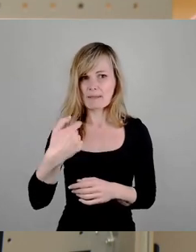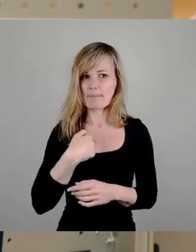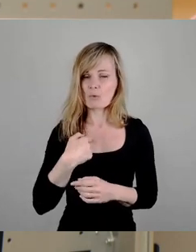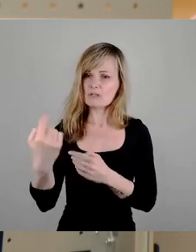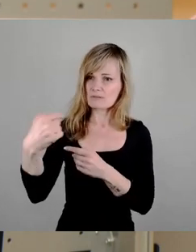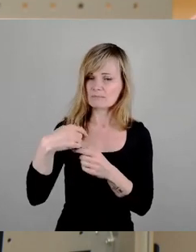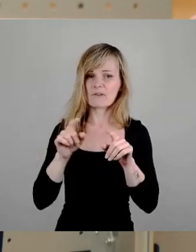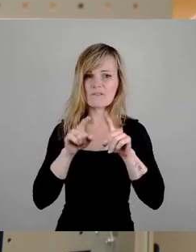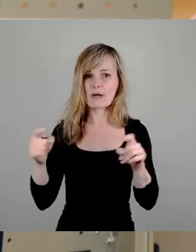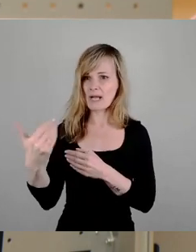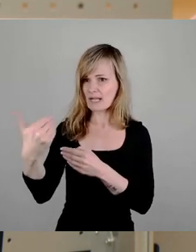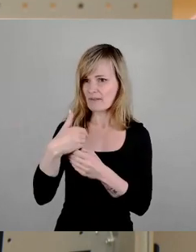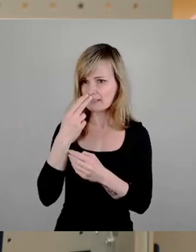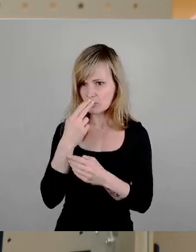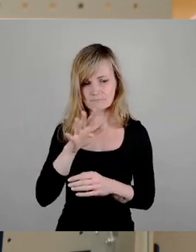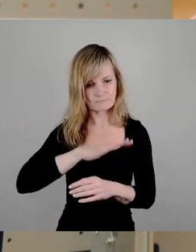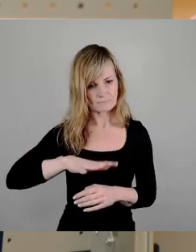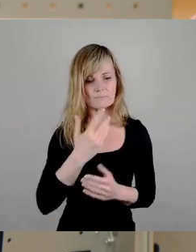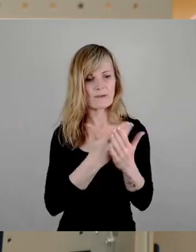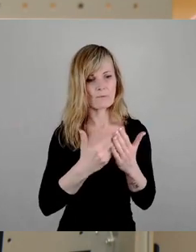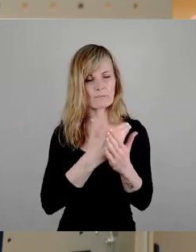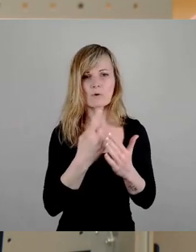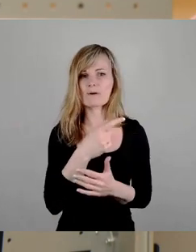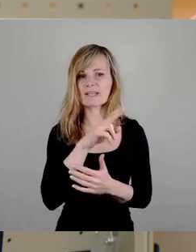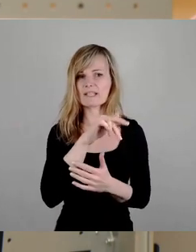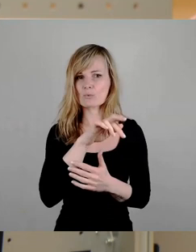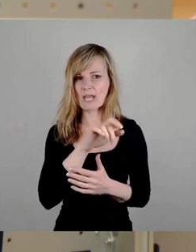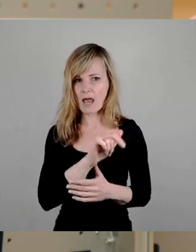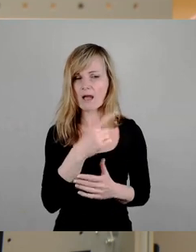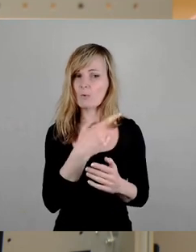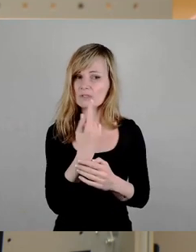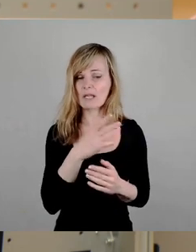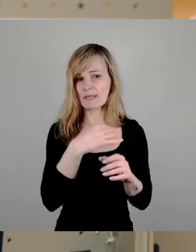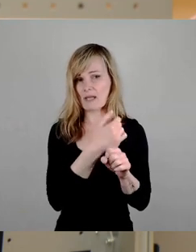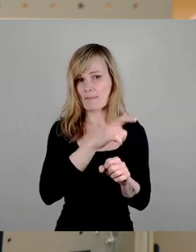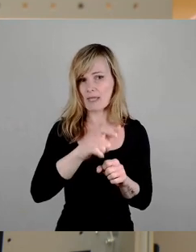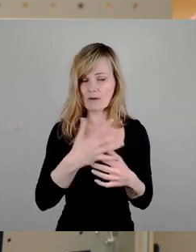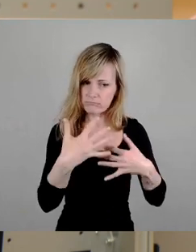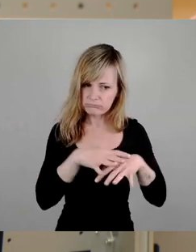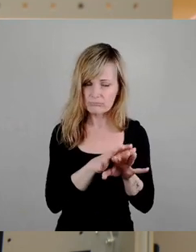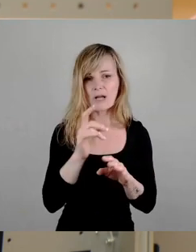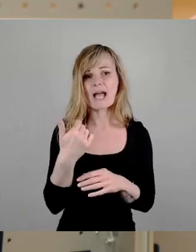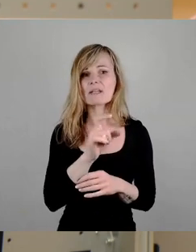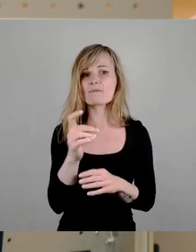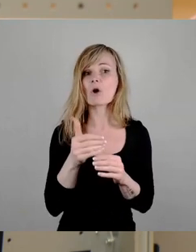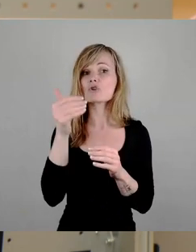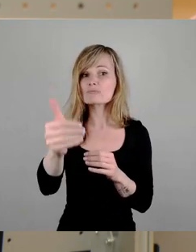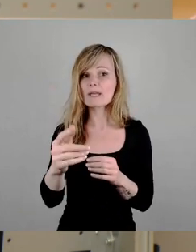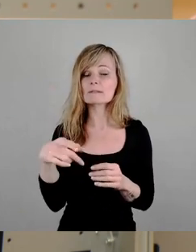angeschaut, wie vorbildlich wir unsere venezolanischen Mitarbeiter integrieren und hat eine Woche später dem